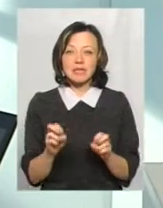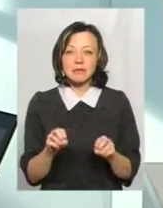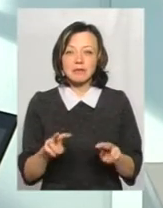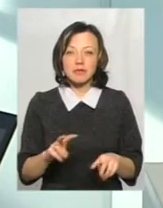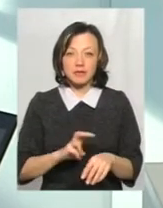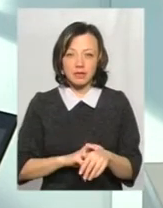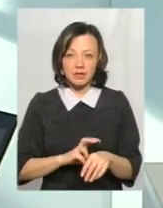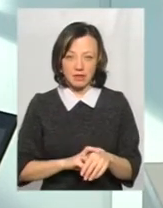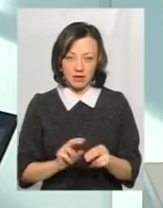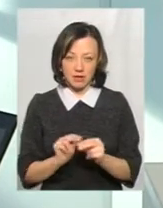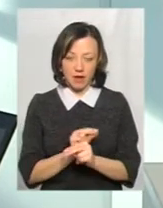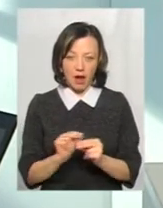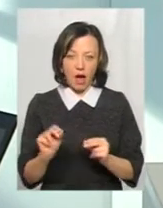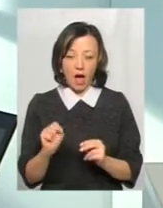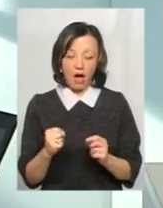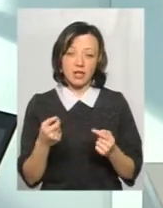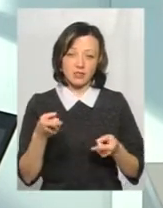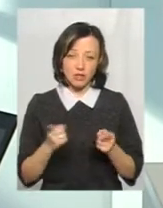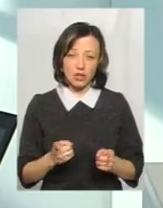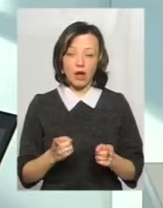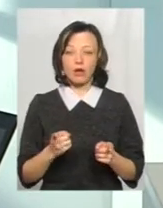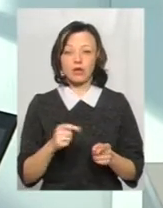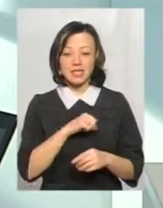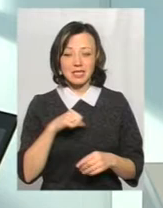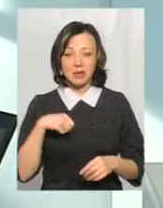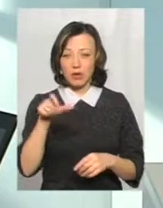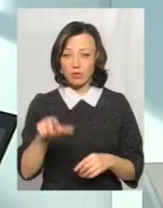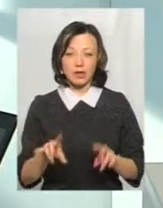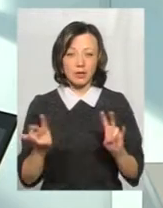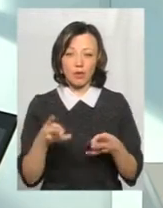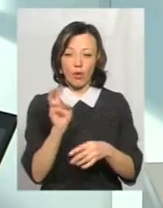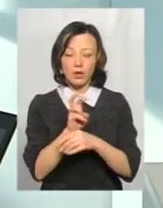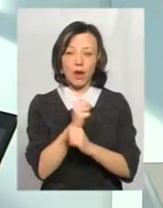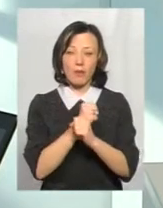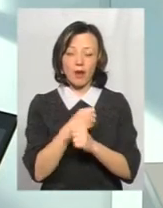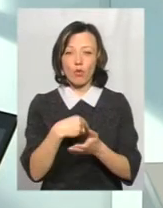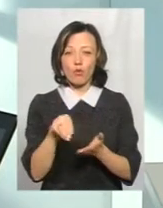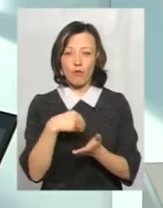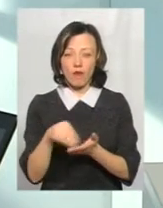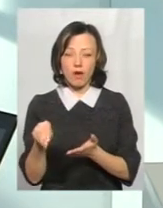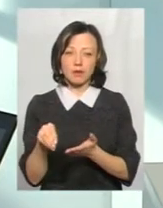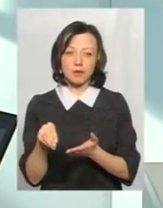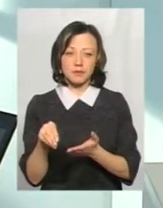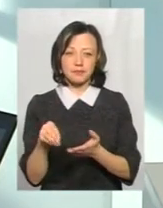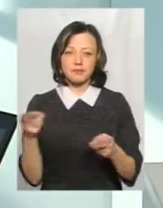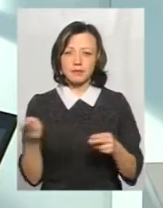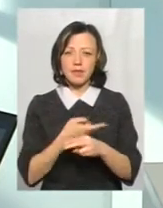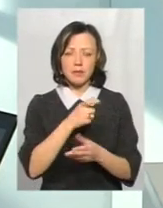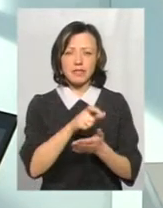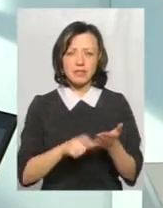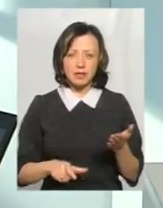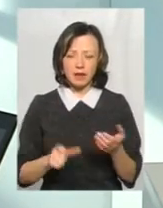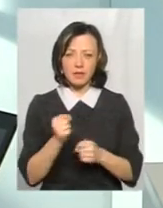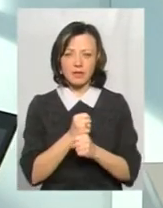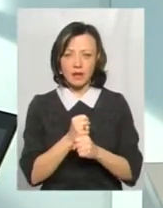антибіотикотерапію. Звичайно, сам пацієнт не повинен ходити в аптеку, купувати без рецепта в